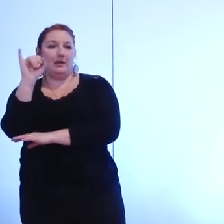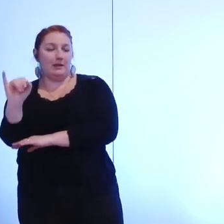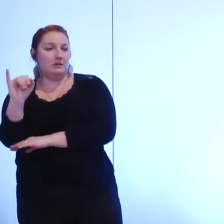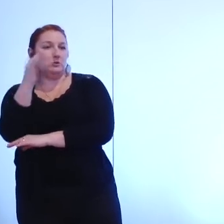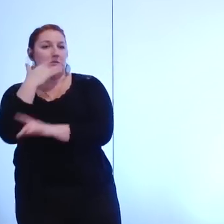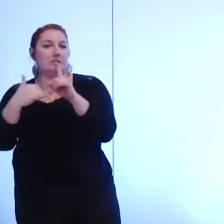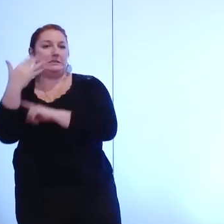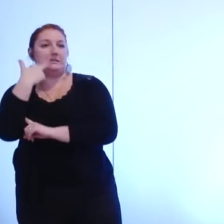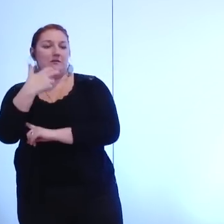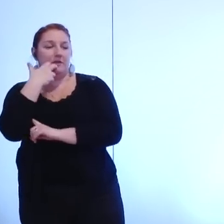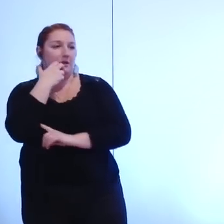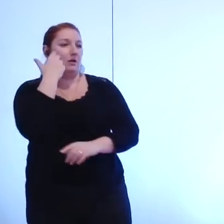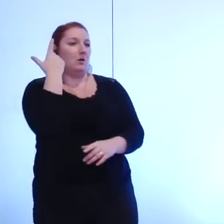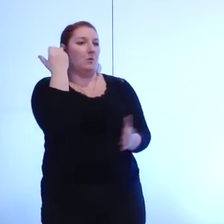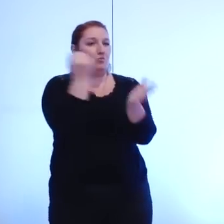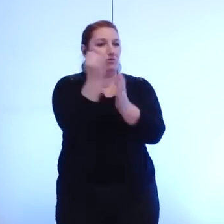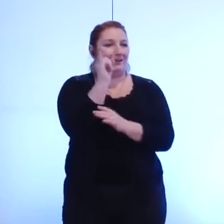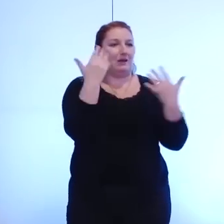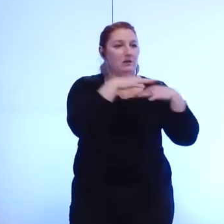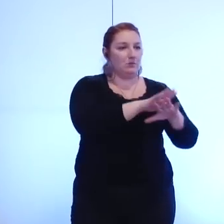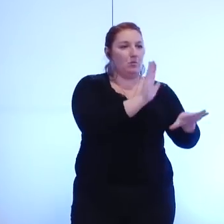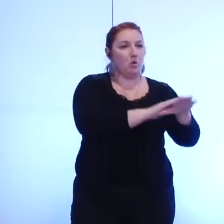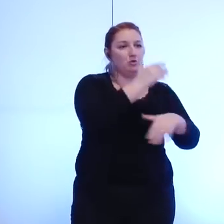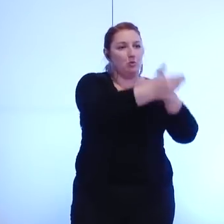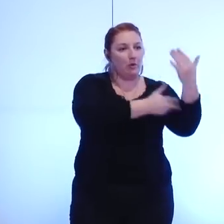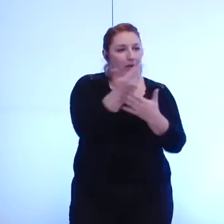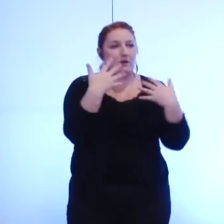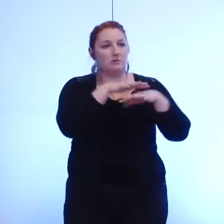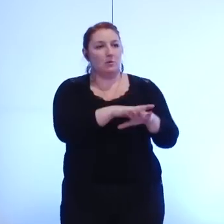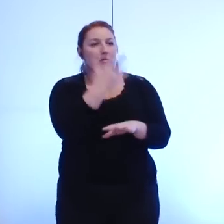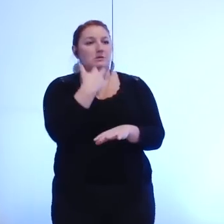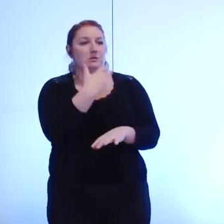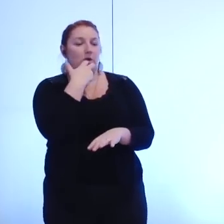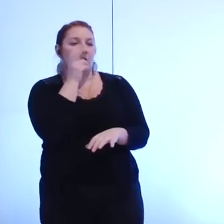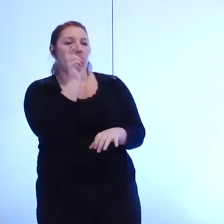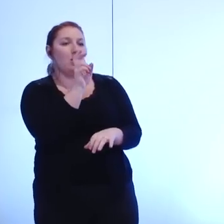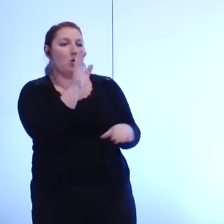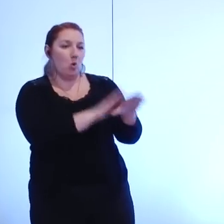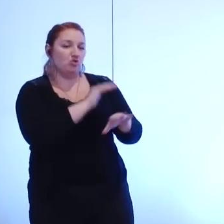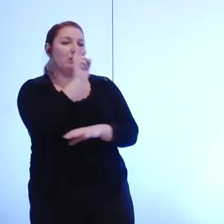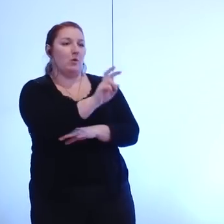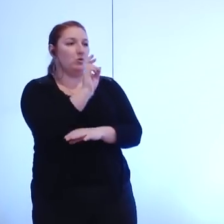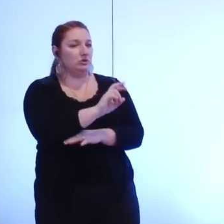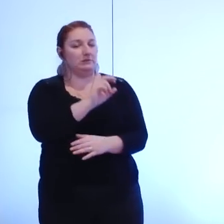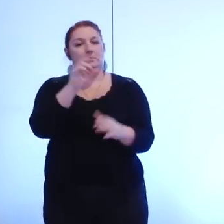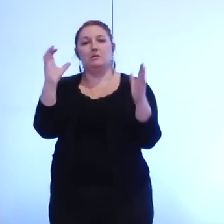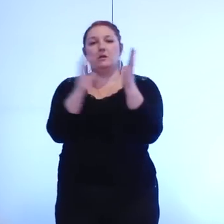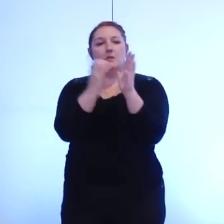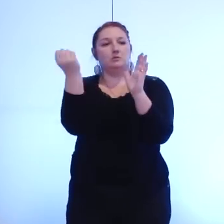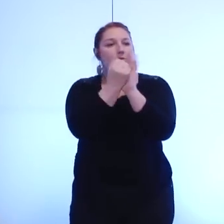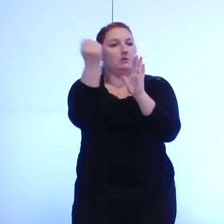pour rassemblement de gauche et de progrès rassemblement citoyen de la gauche et des écologistes cette délibération est donc adoptée je vous remercie